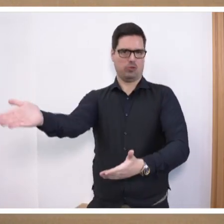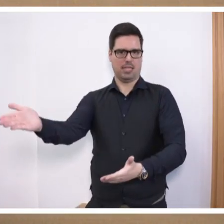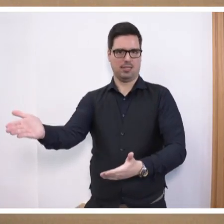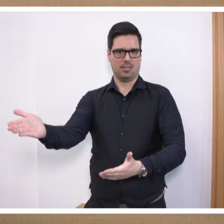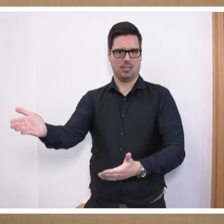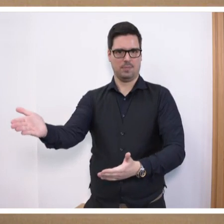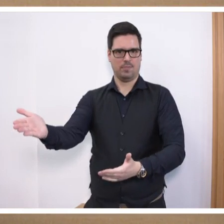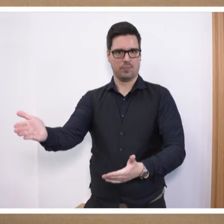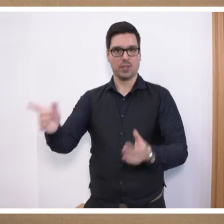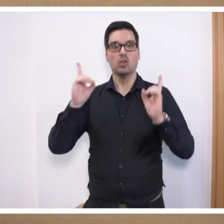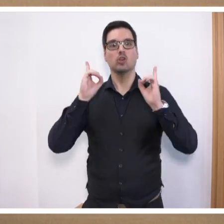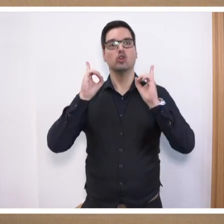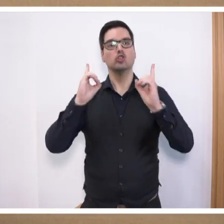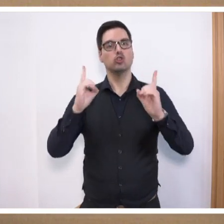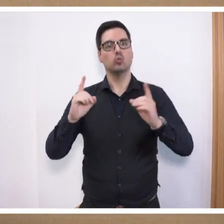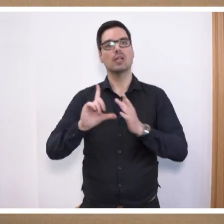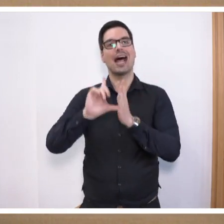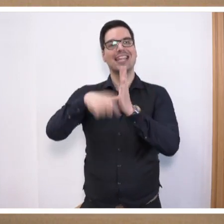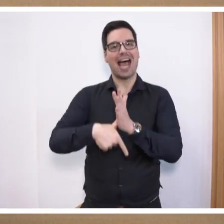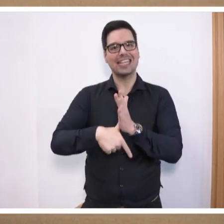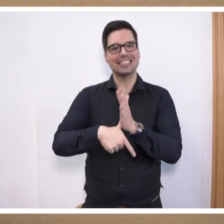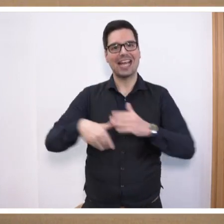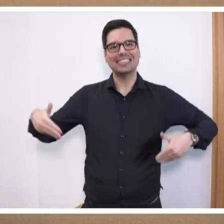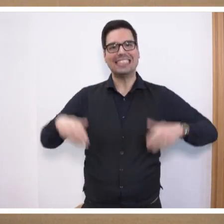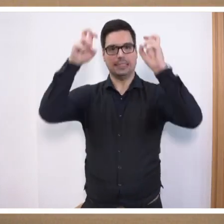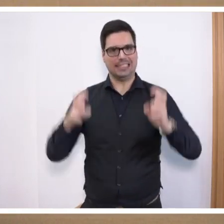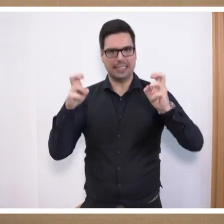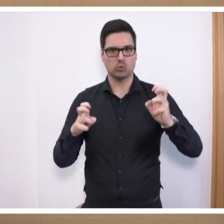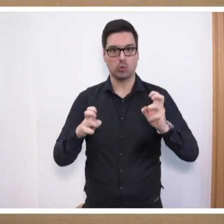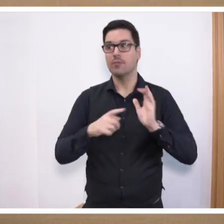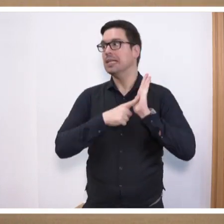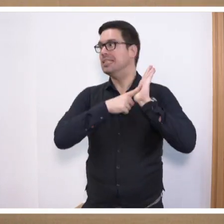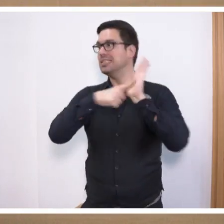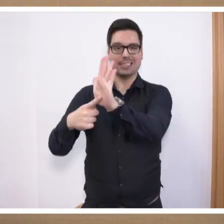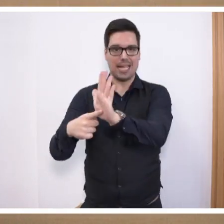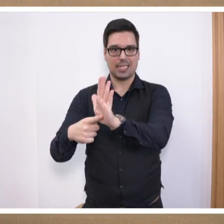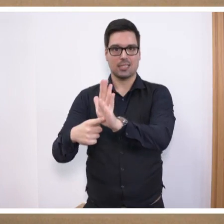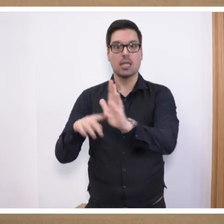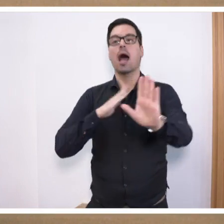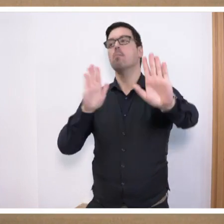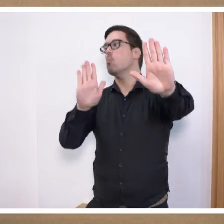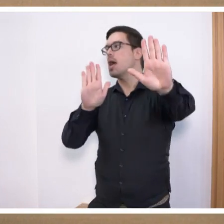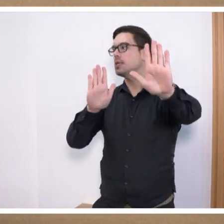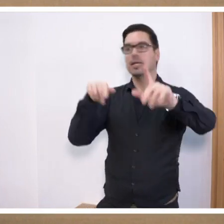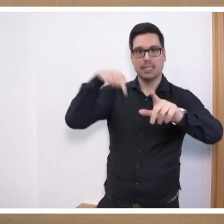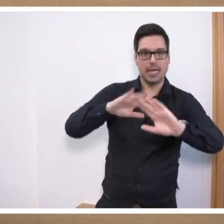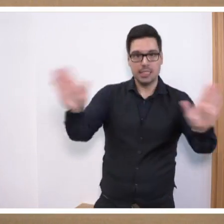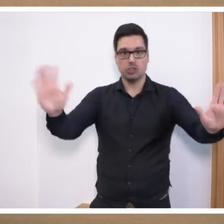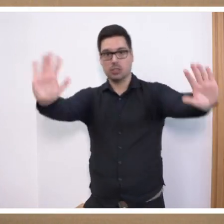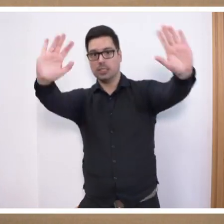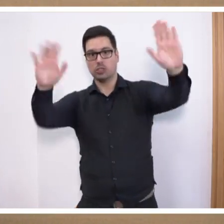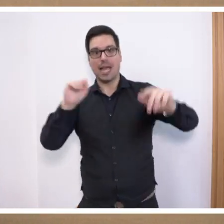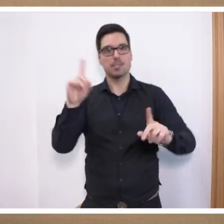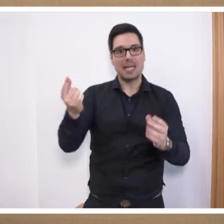Schulleiterdienstsitzungen. Wenn sich da jemand meldet und auf die Personalsituation eingeht. Moment, das gehört hier nicht hin. Das gehört zur